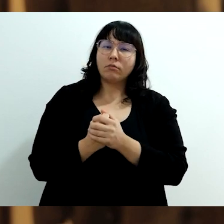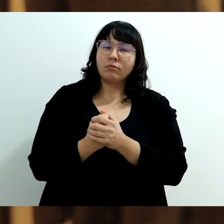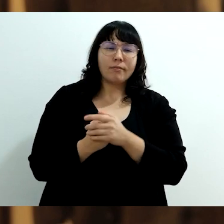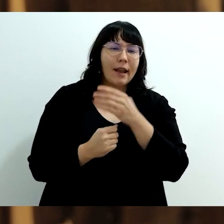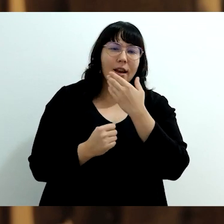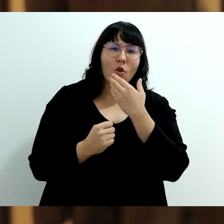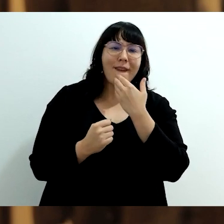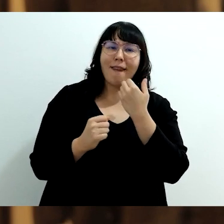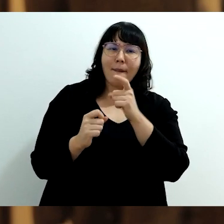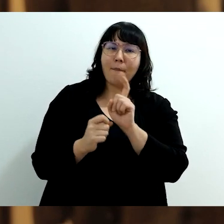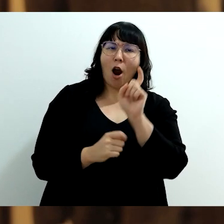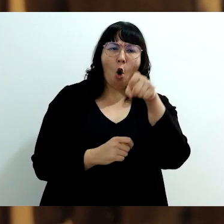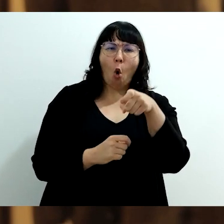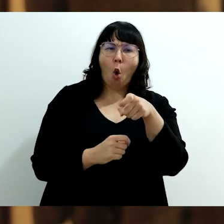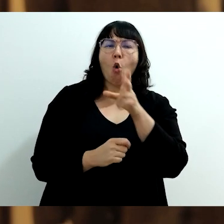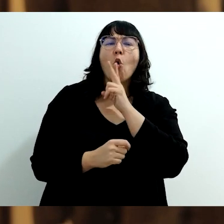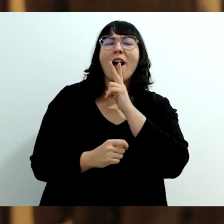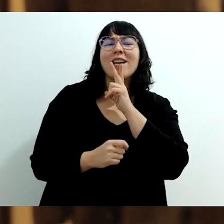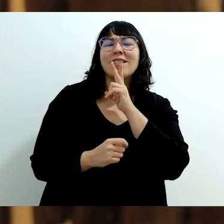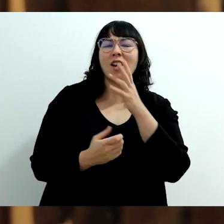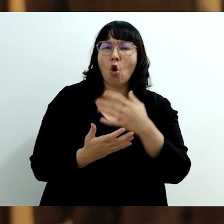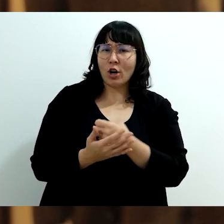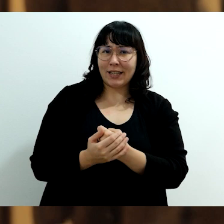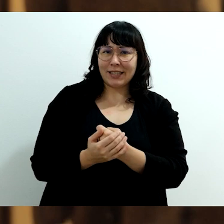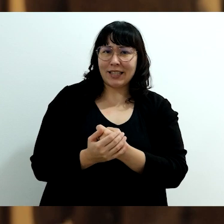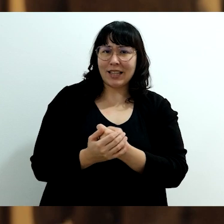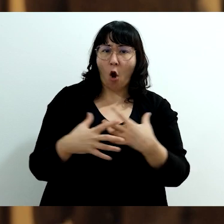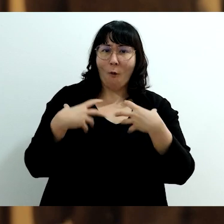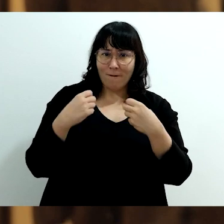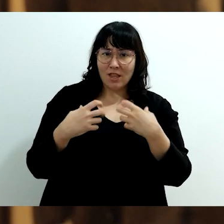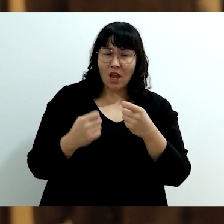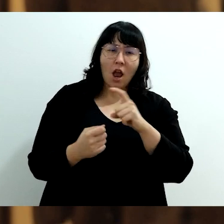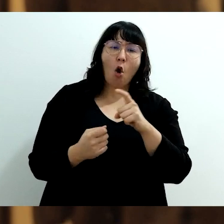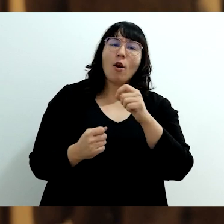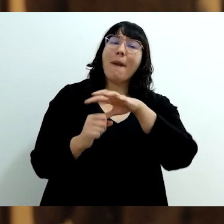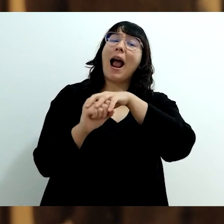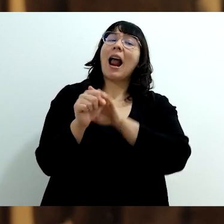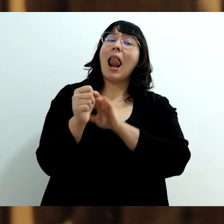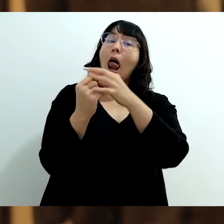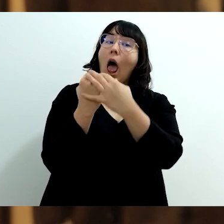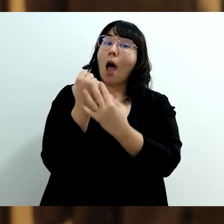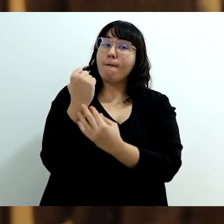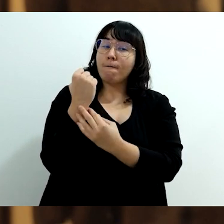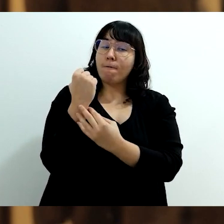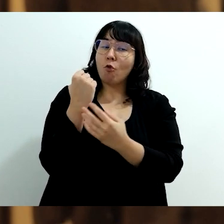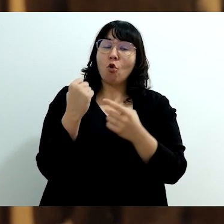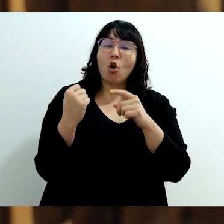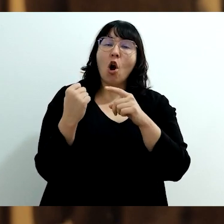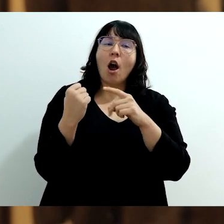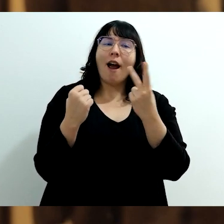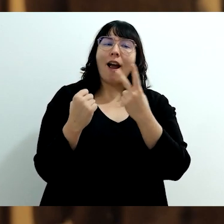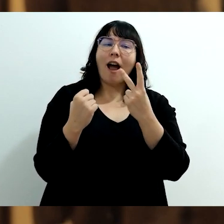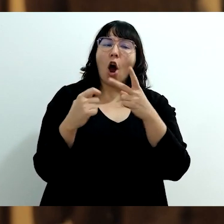drške, odnosno tela. Za razliku od pastirske kuke kojom su se hvatili i privlačili ovce, ovaj štap na vrhu ima